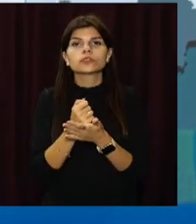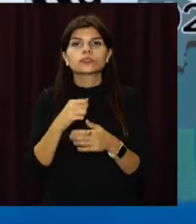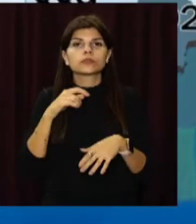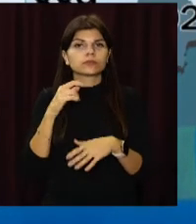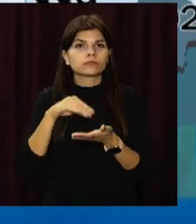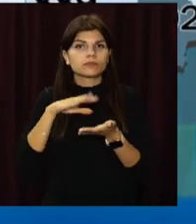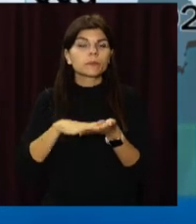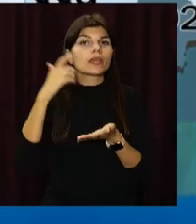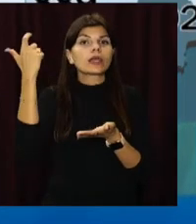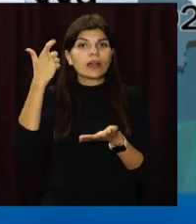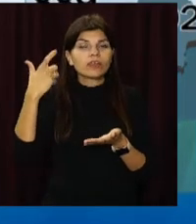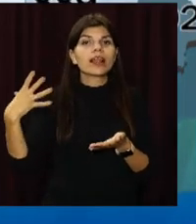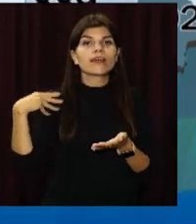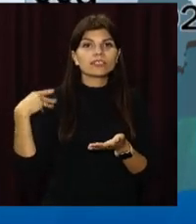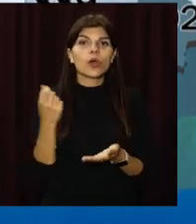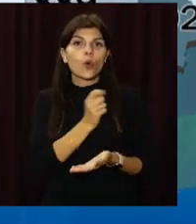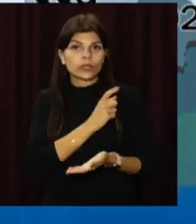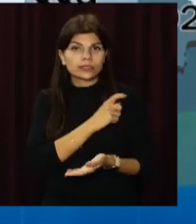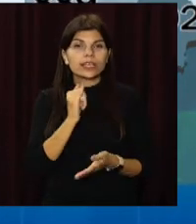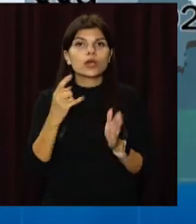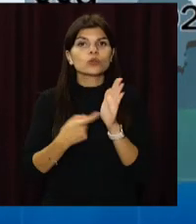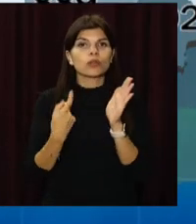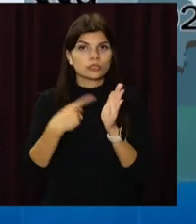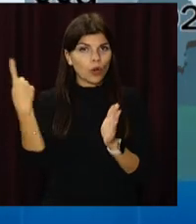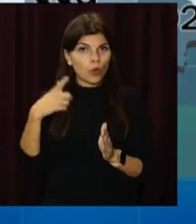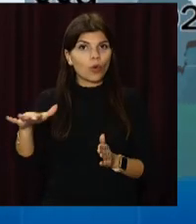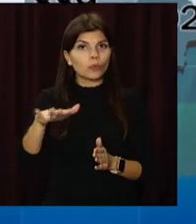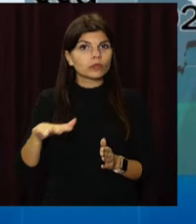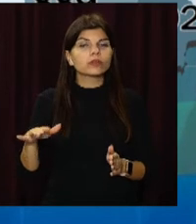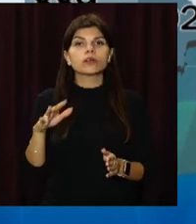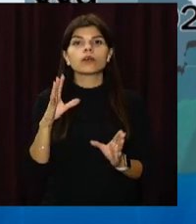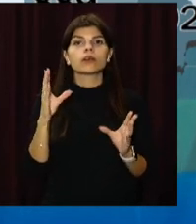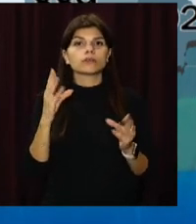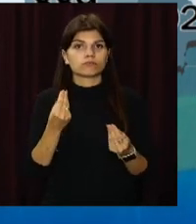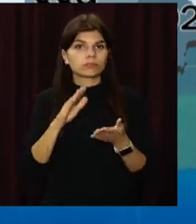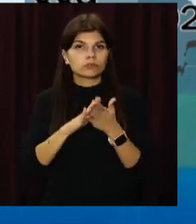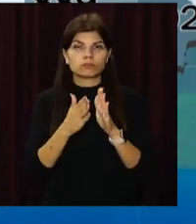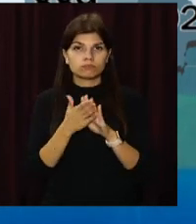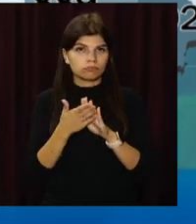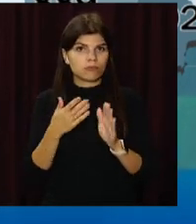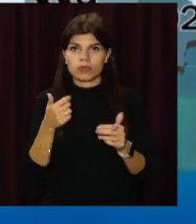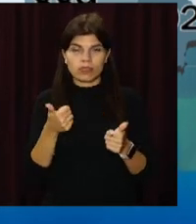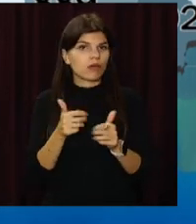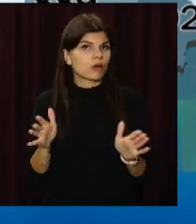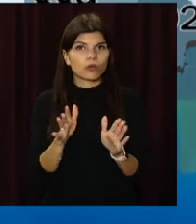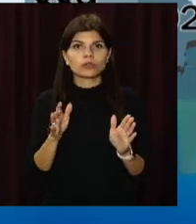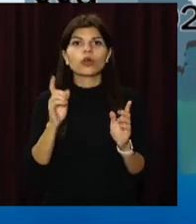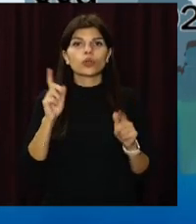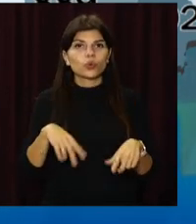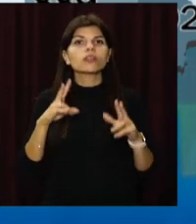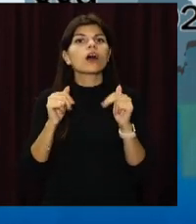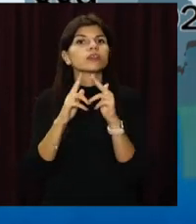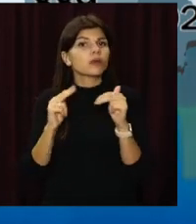зареєстрували у Харківській, Львівській, Одеській та Донецькій областях. Несприятлива ситуація з поширенням коронавірусу і на